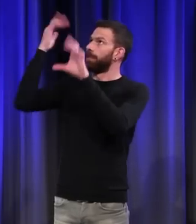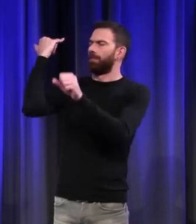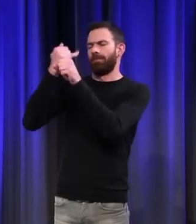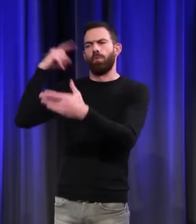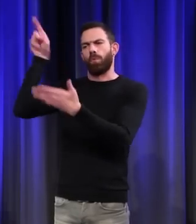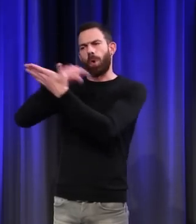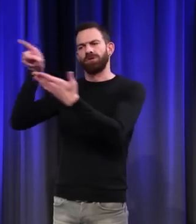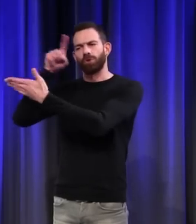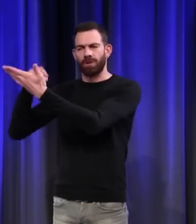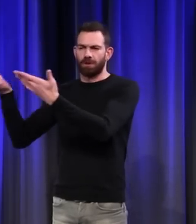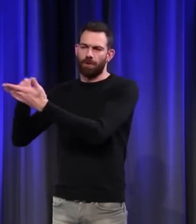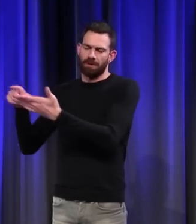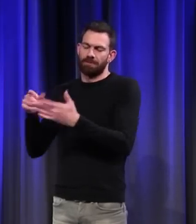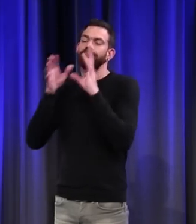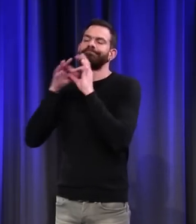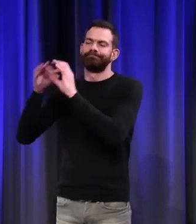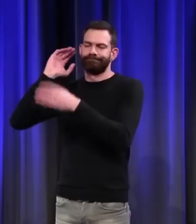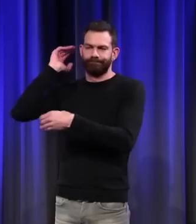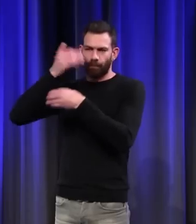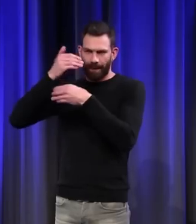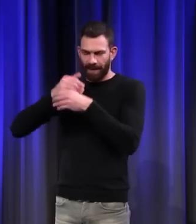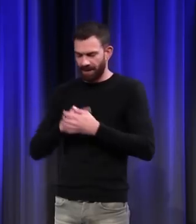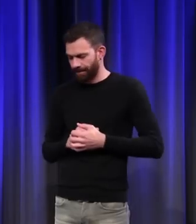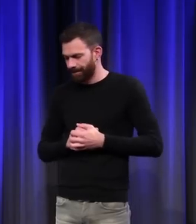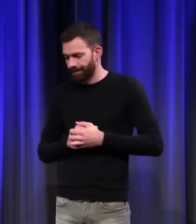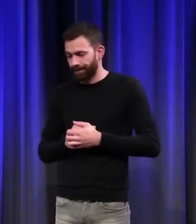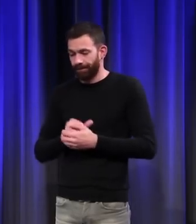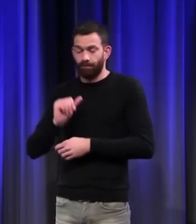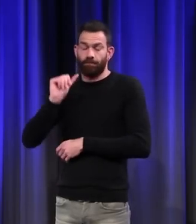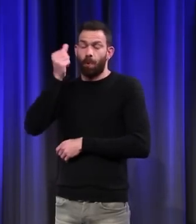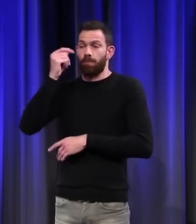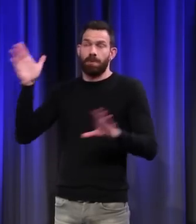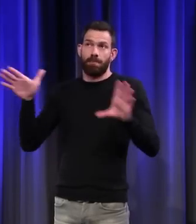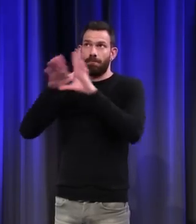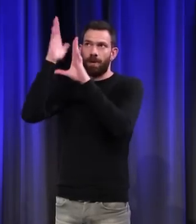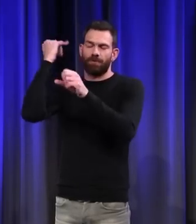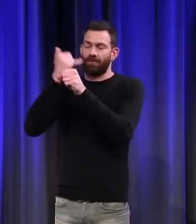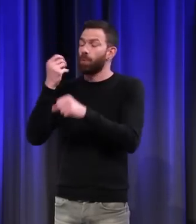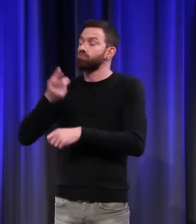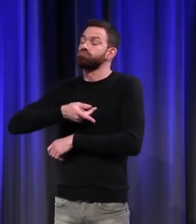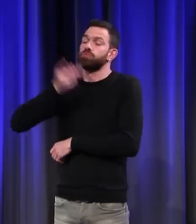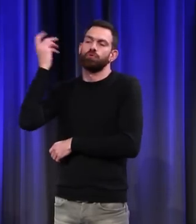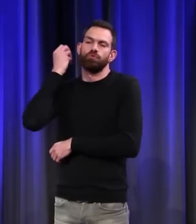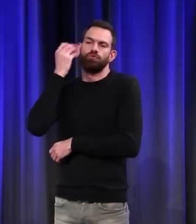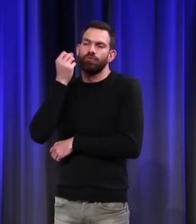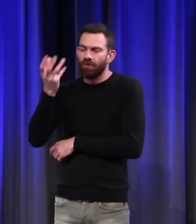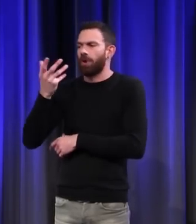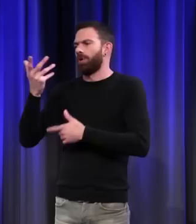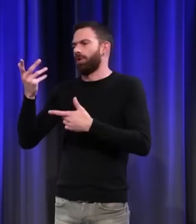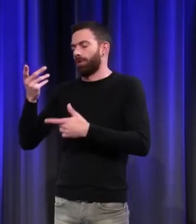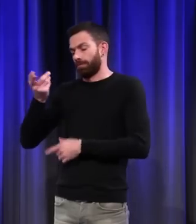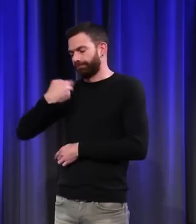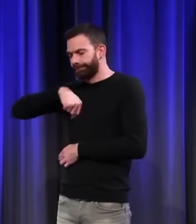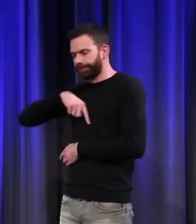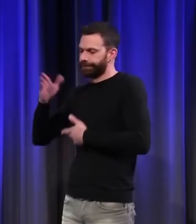fausses qui circulent sur le Moyen Âge. La première et la plus fréquente, la plus douloureuse pour les